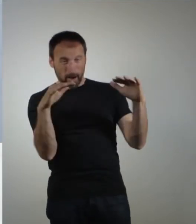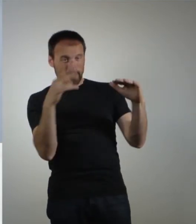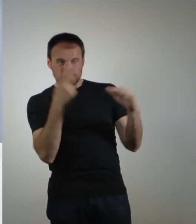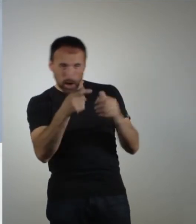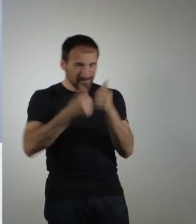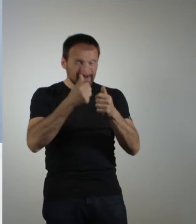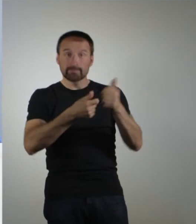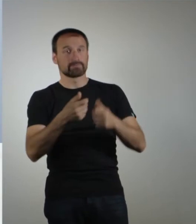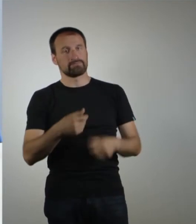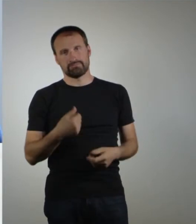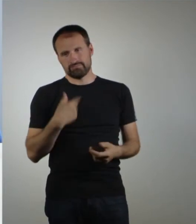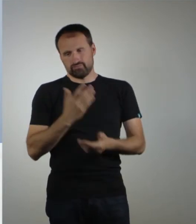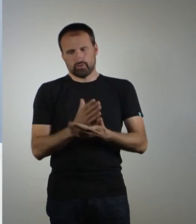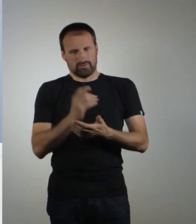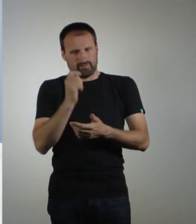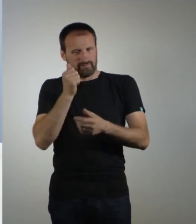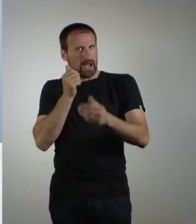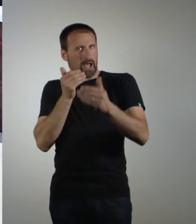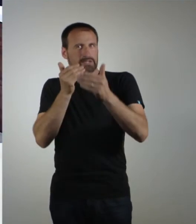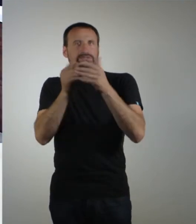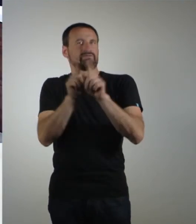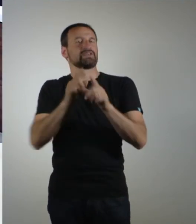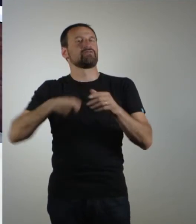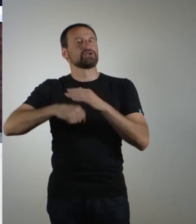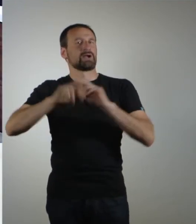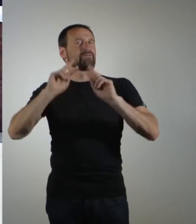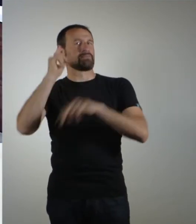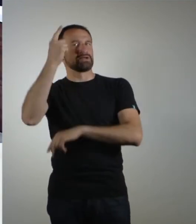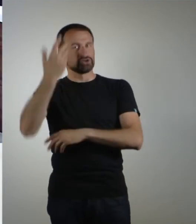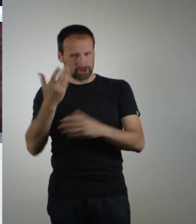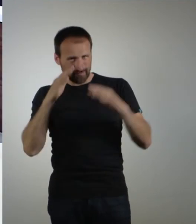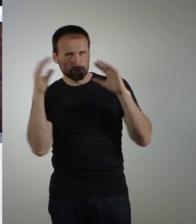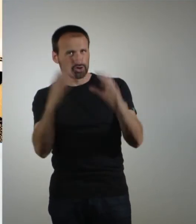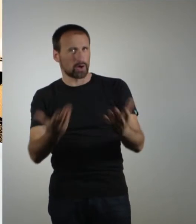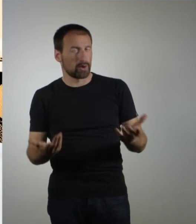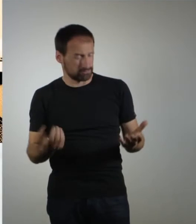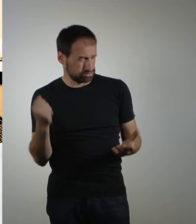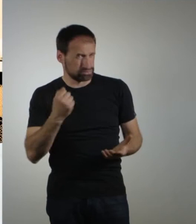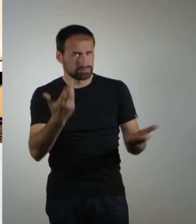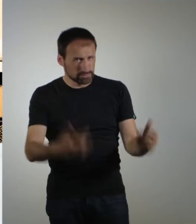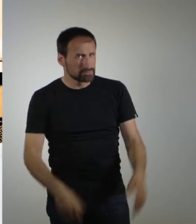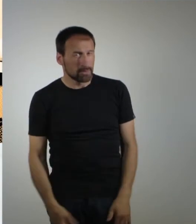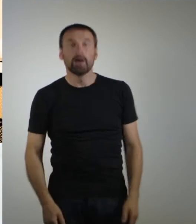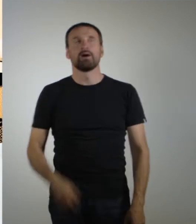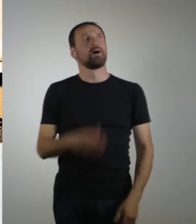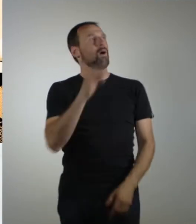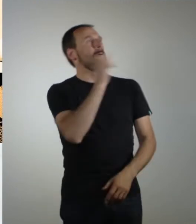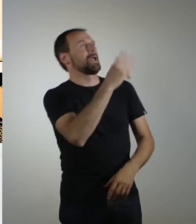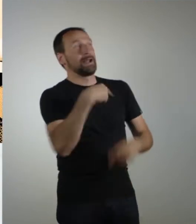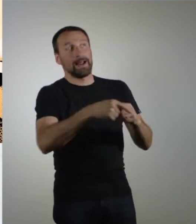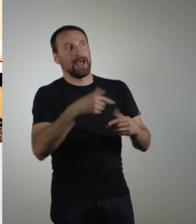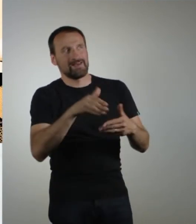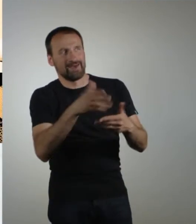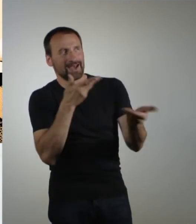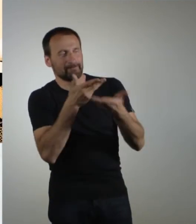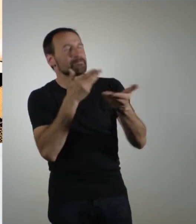anzukratzen. Und das soll halt auch was heißen. Danke euch erstmal. Wir reden gleich weiter. Aber nun zu analogen Spielen. Als sich